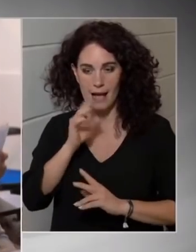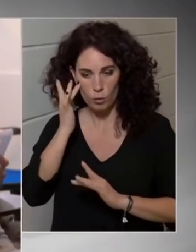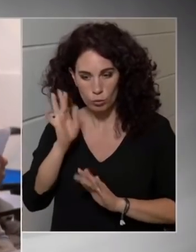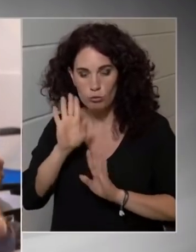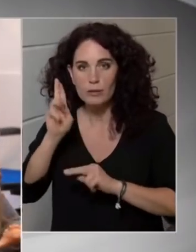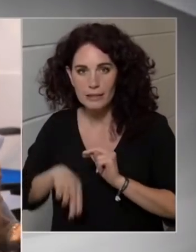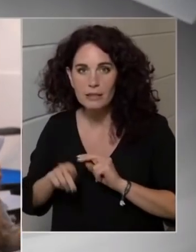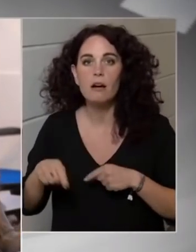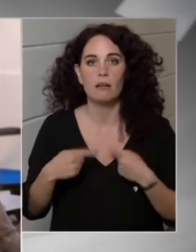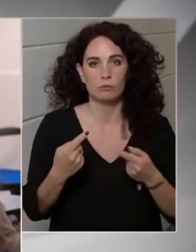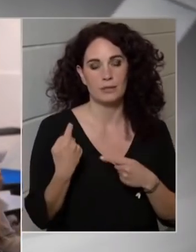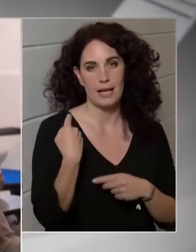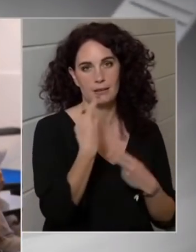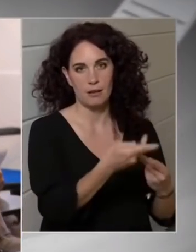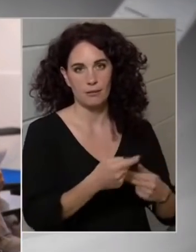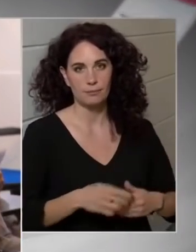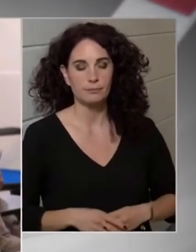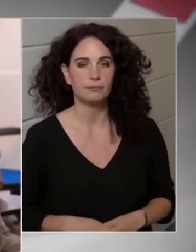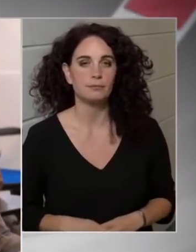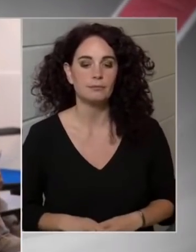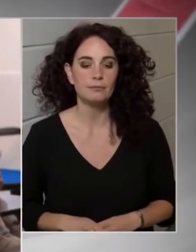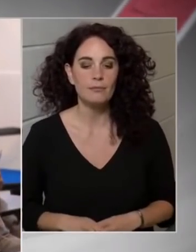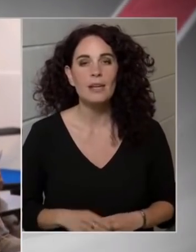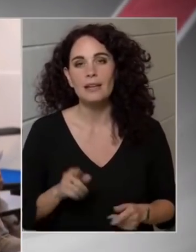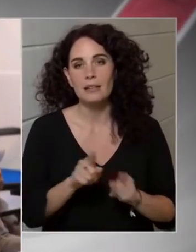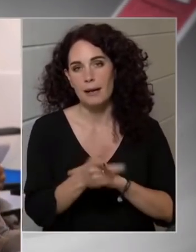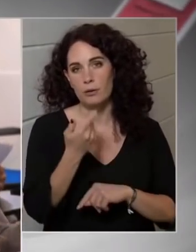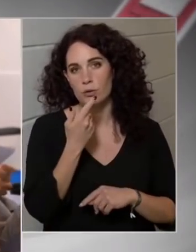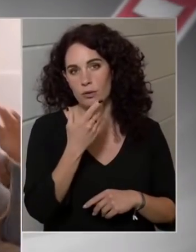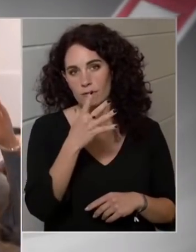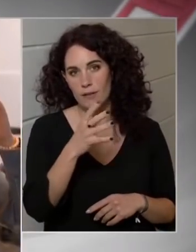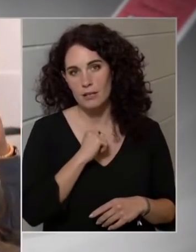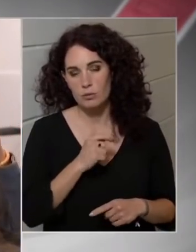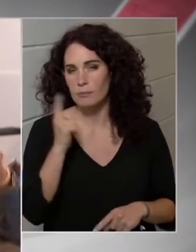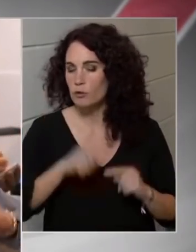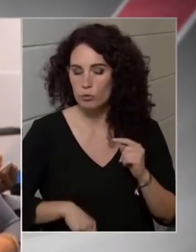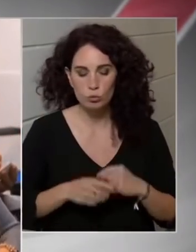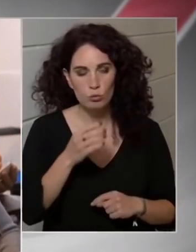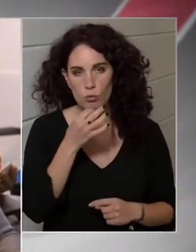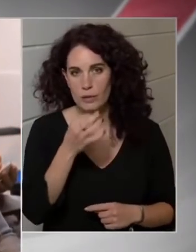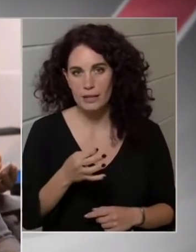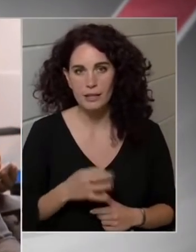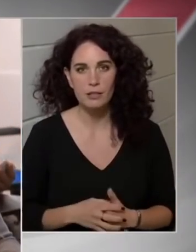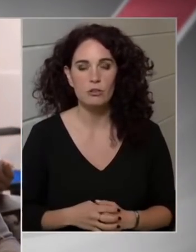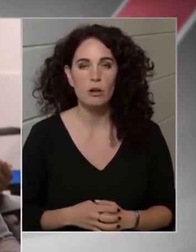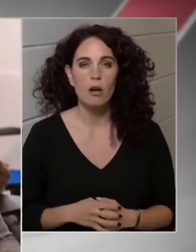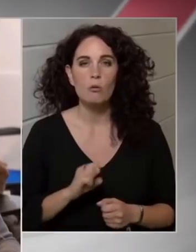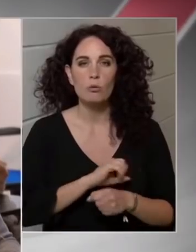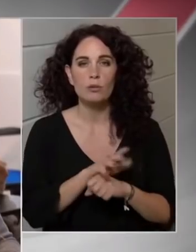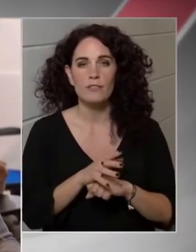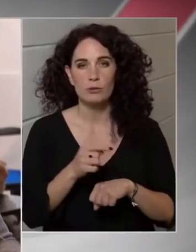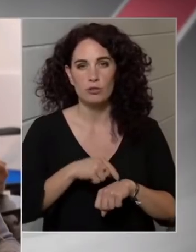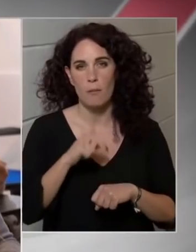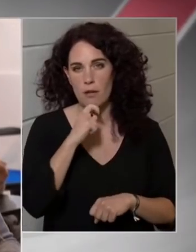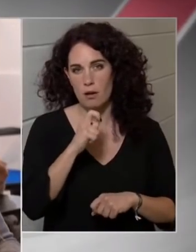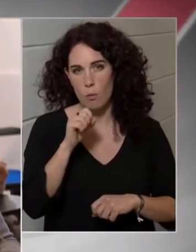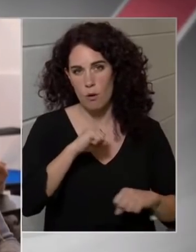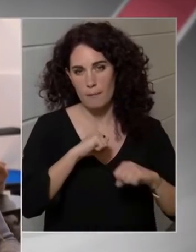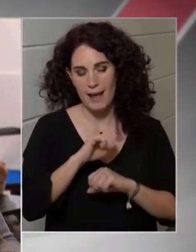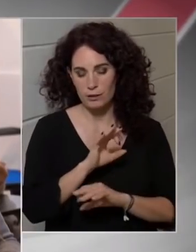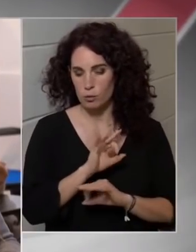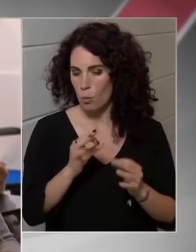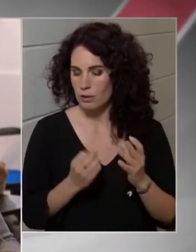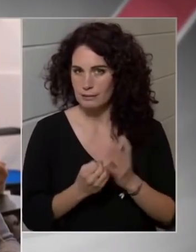kérdésre, úgyhogy következik az utolsó kérdés. A koronavírus idején magyar kormány nagyon jól teljesített, és